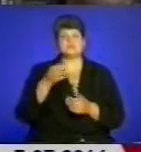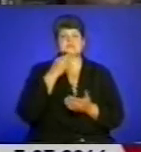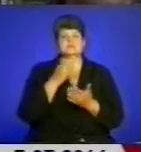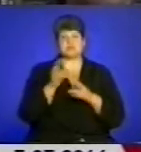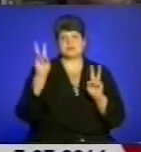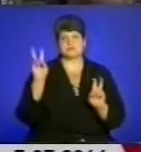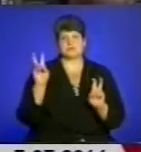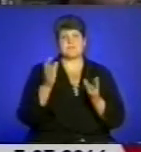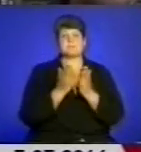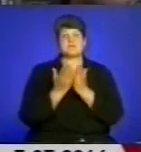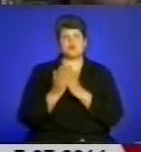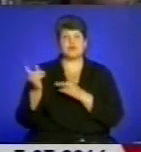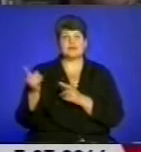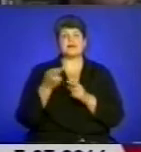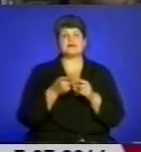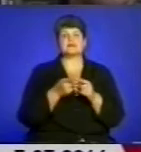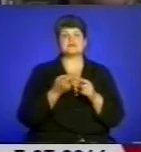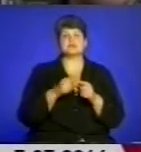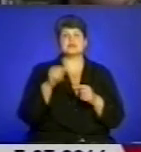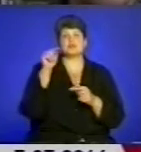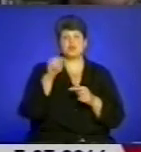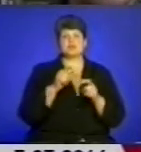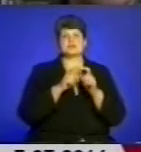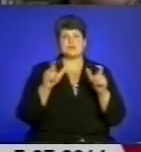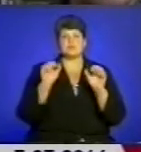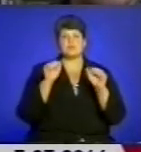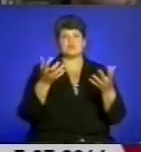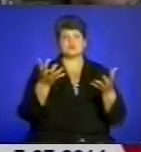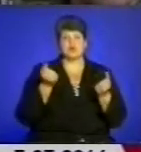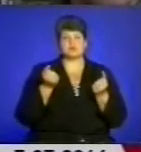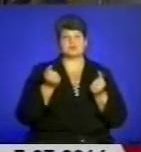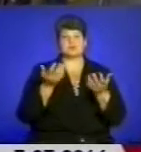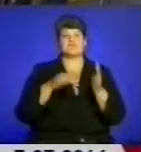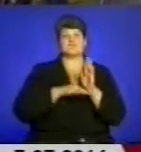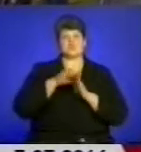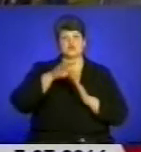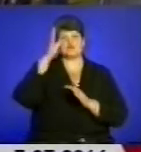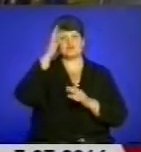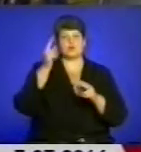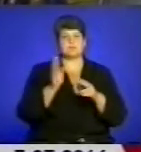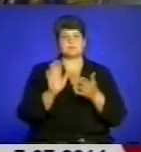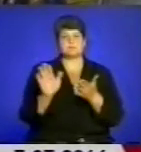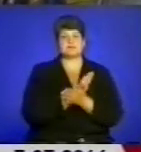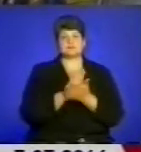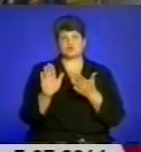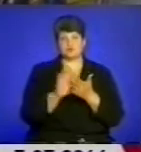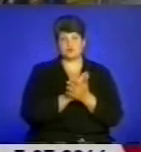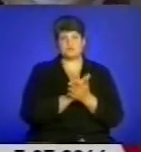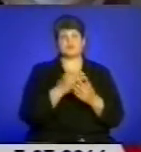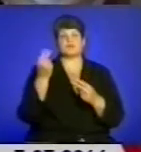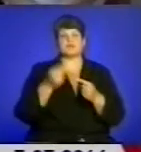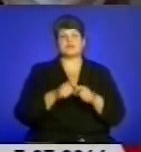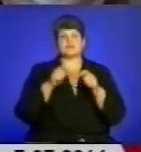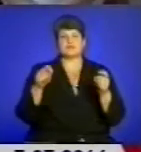бібліотека – це цей заклад, де можна отримати вищу освіту безкуштовно. Гості урочисту відкриття виставки художника,